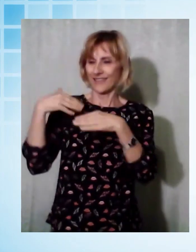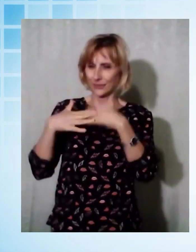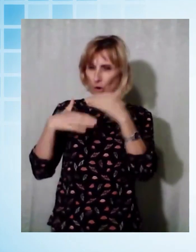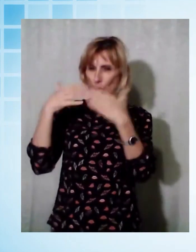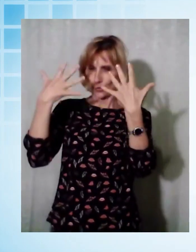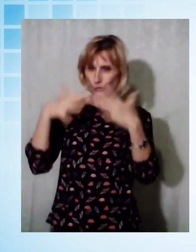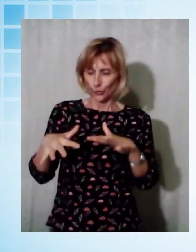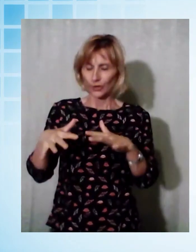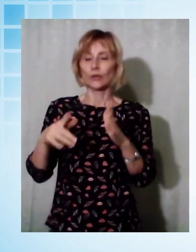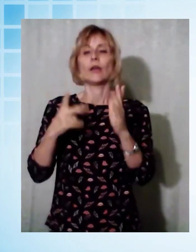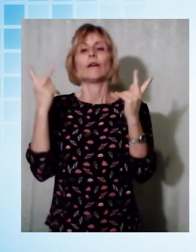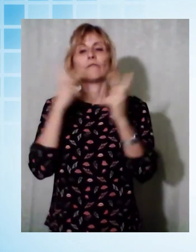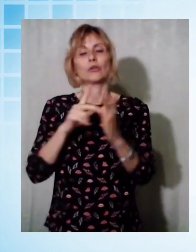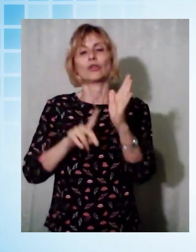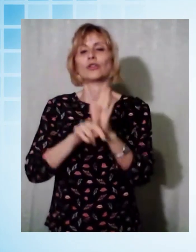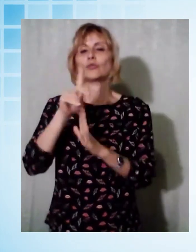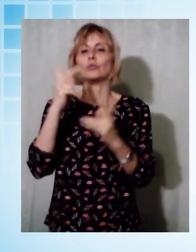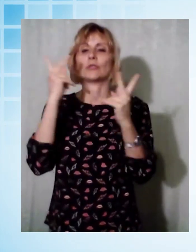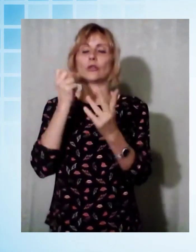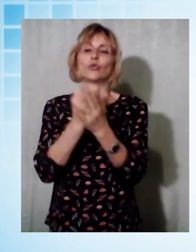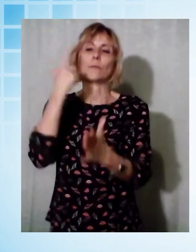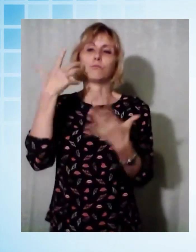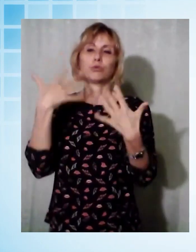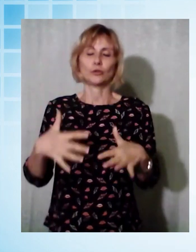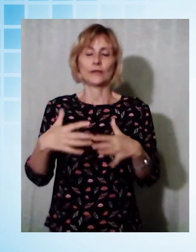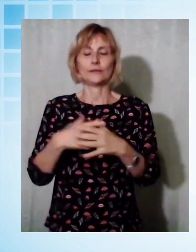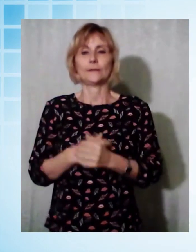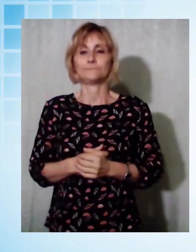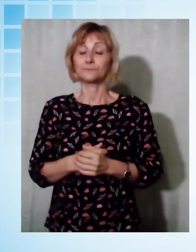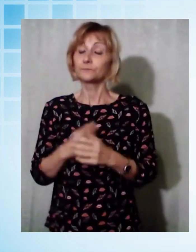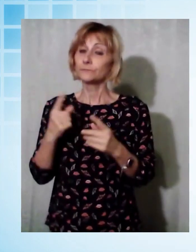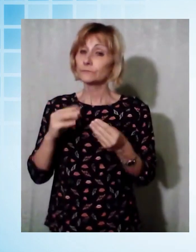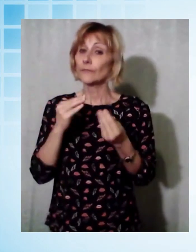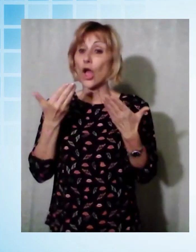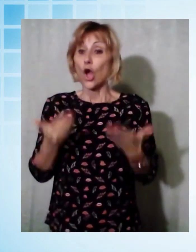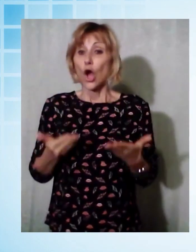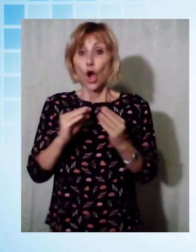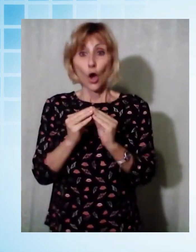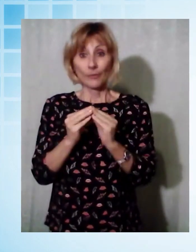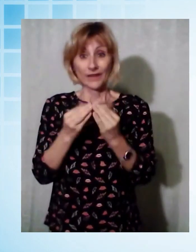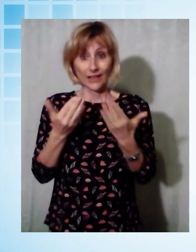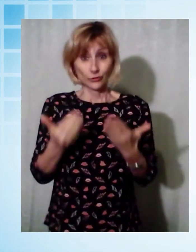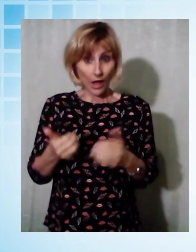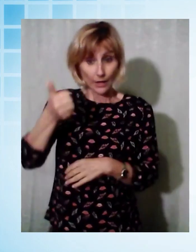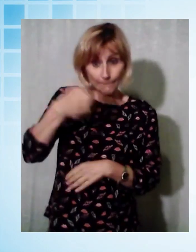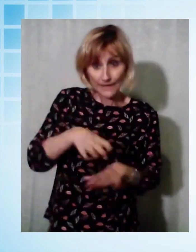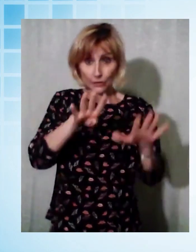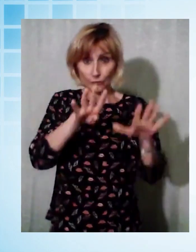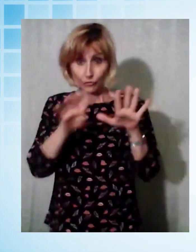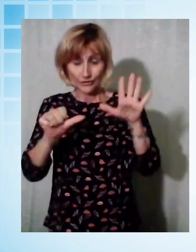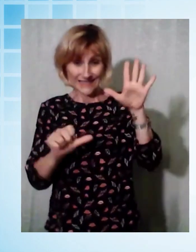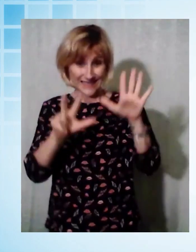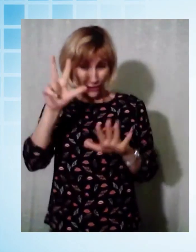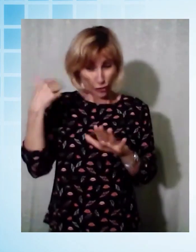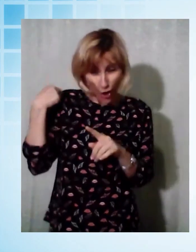risultato veramente importante. Impossibile del resto adeguare l'opera attuale, datata 1968, alle normative di oggi